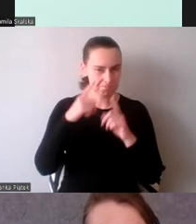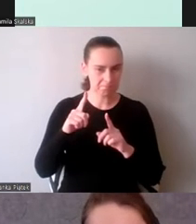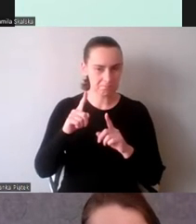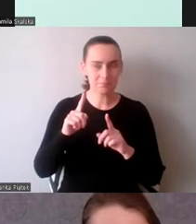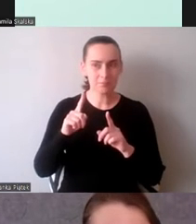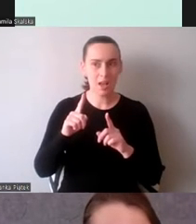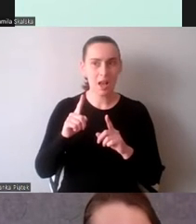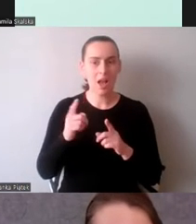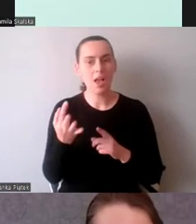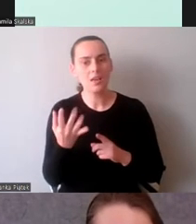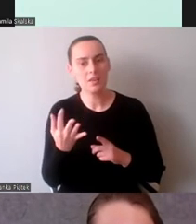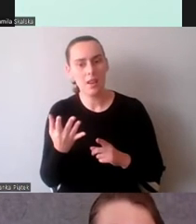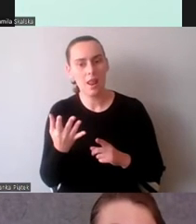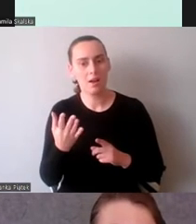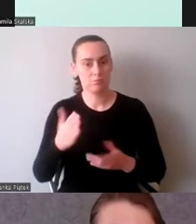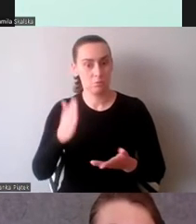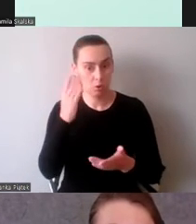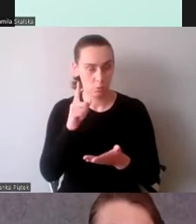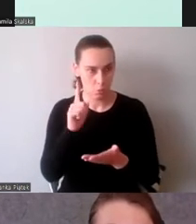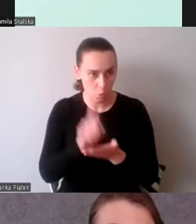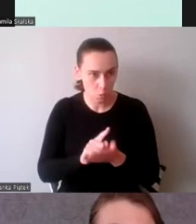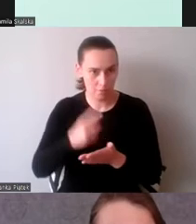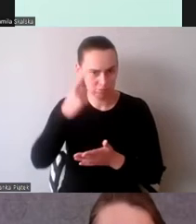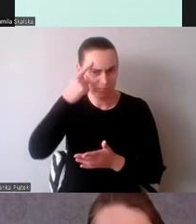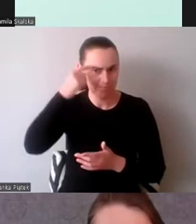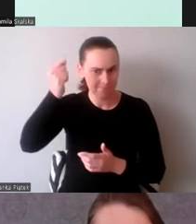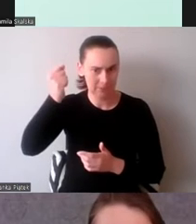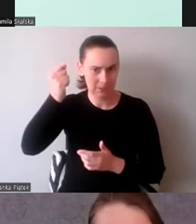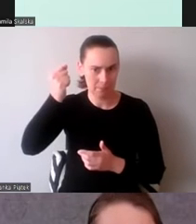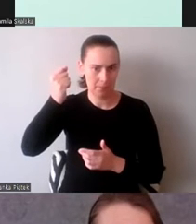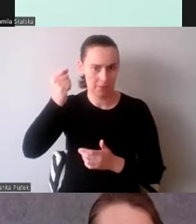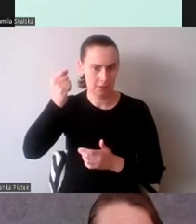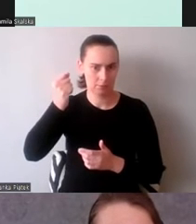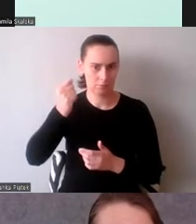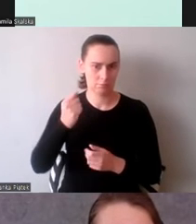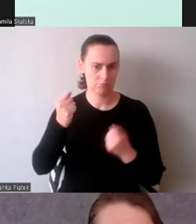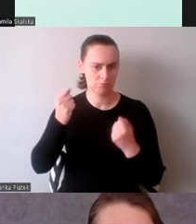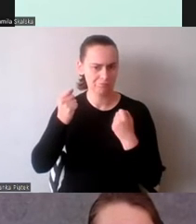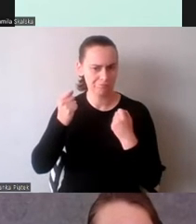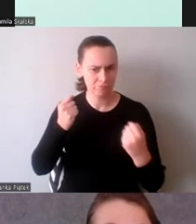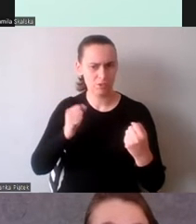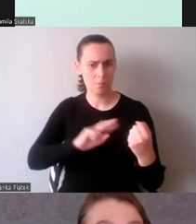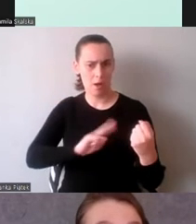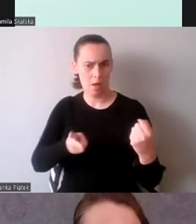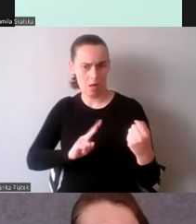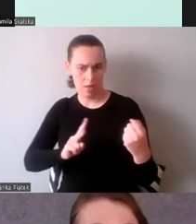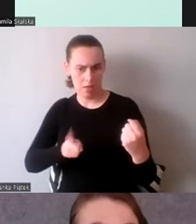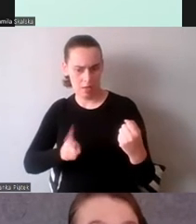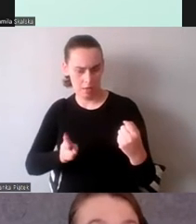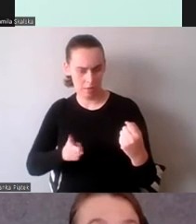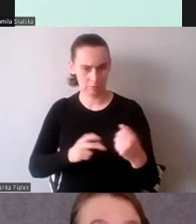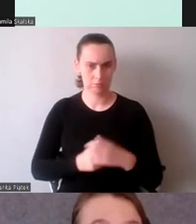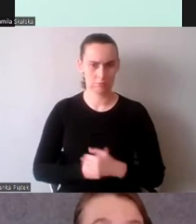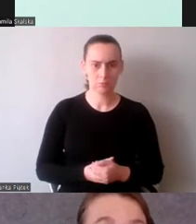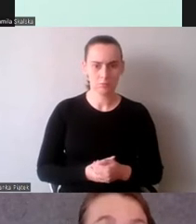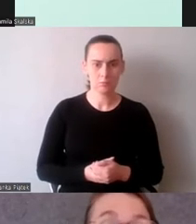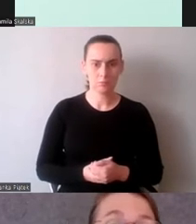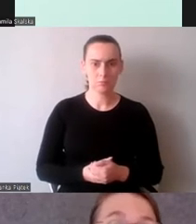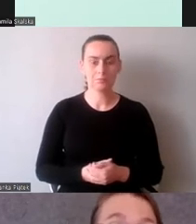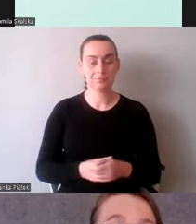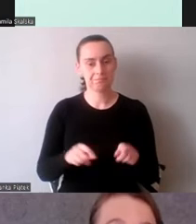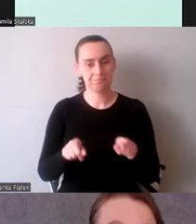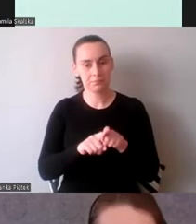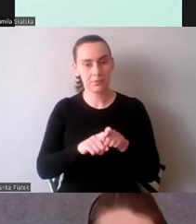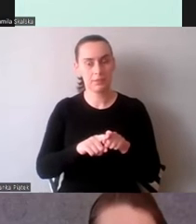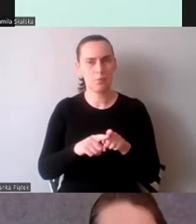w stanie zapamiętać w czasie tłumaczenia. Wspominałam również o monitorowaniu innych uczestników